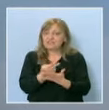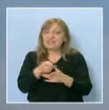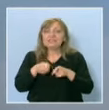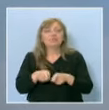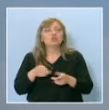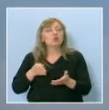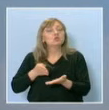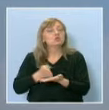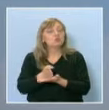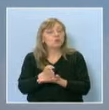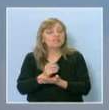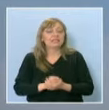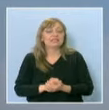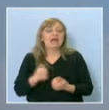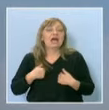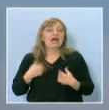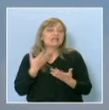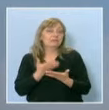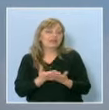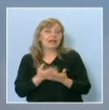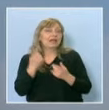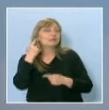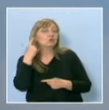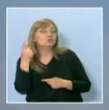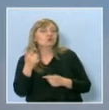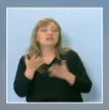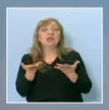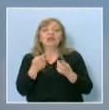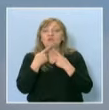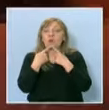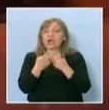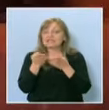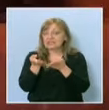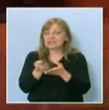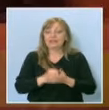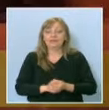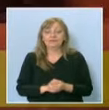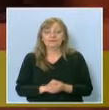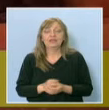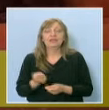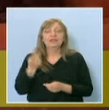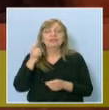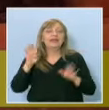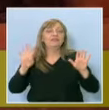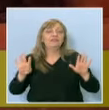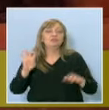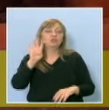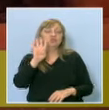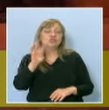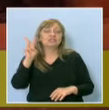предлагам сега да чуем какво казаха те пред вашата камера. На 1943